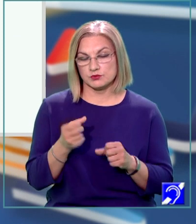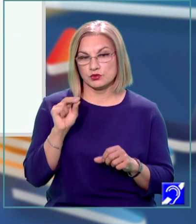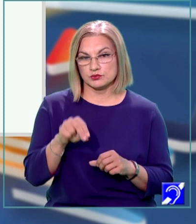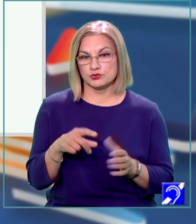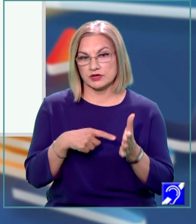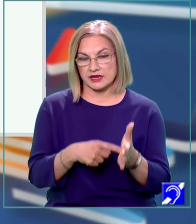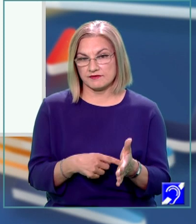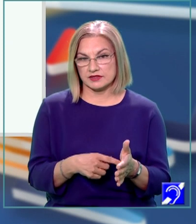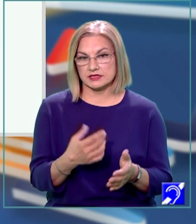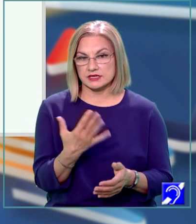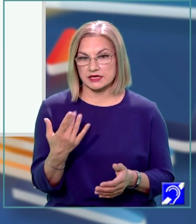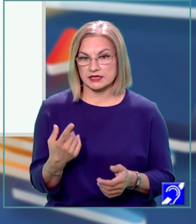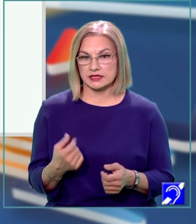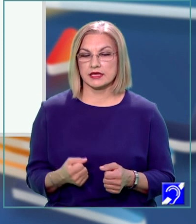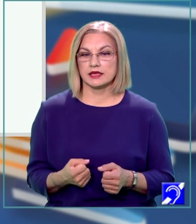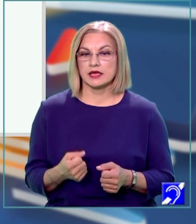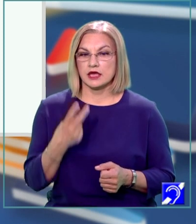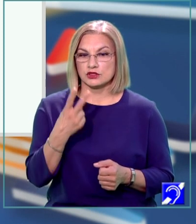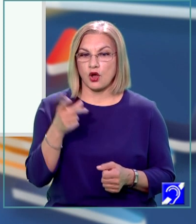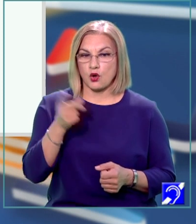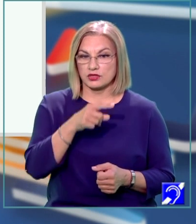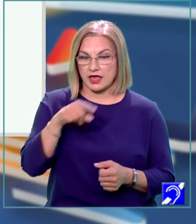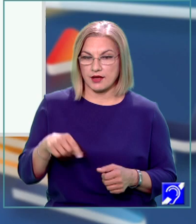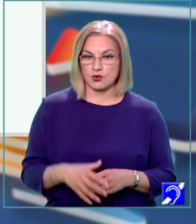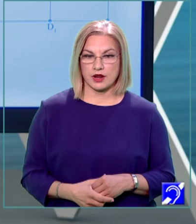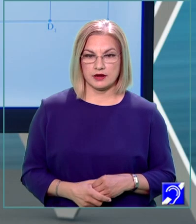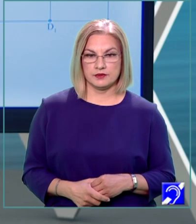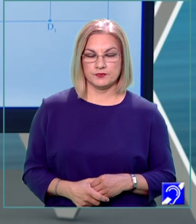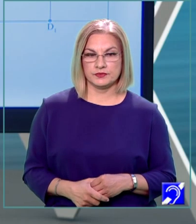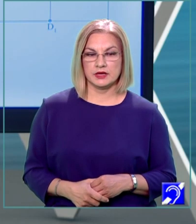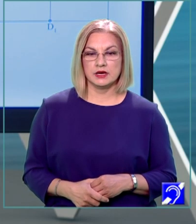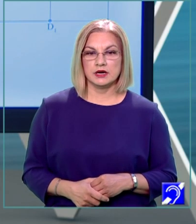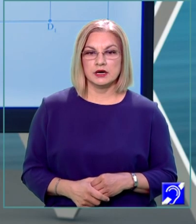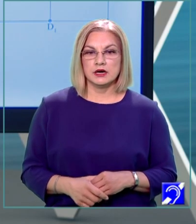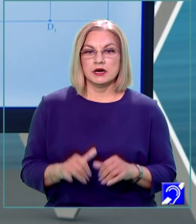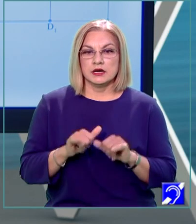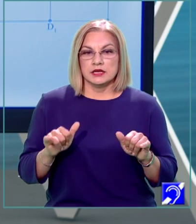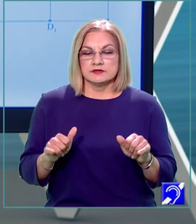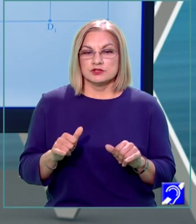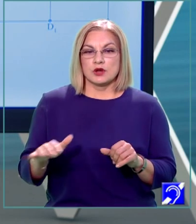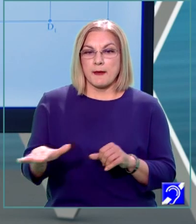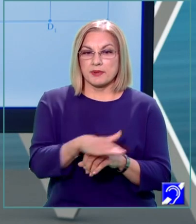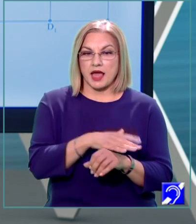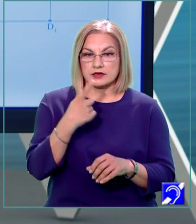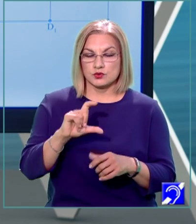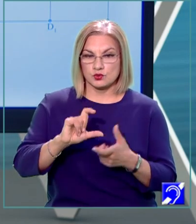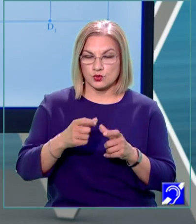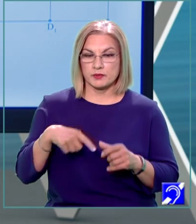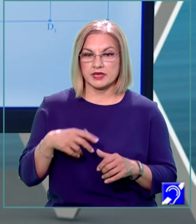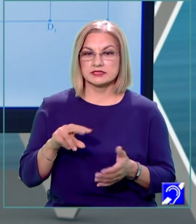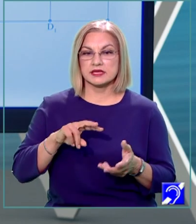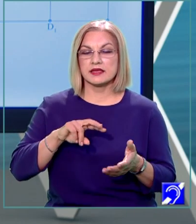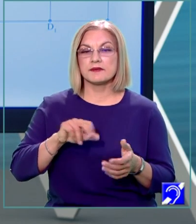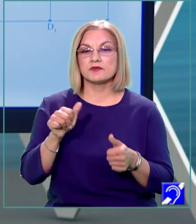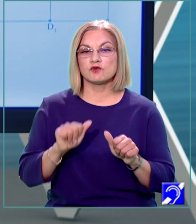în evidență câte două diagonale. Desfășurarea plană a unui cub este formată din